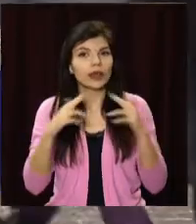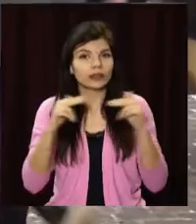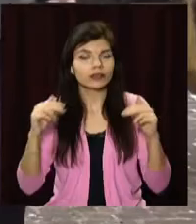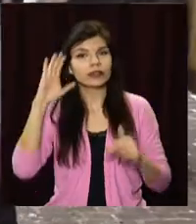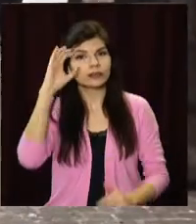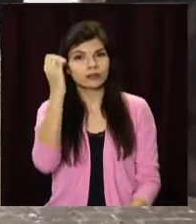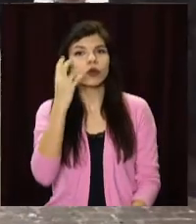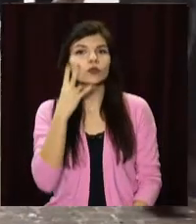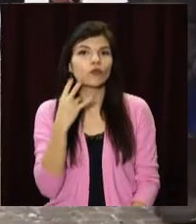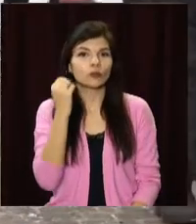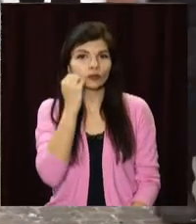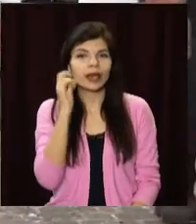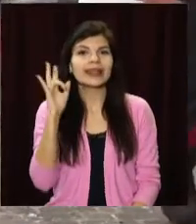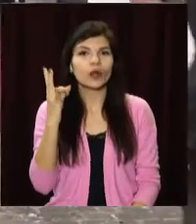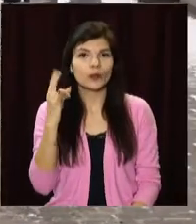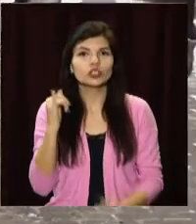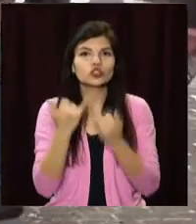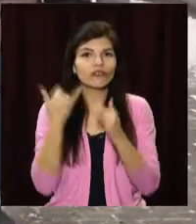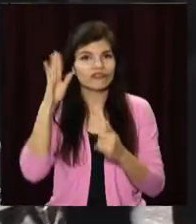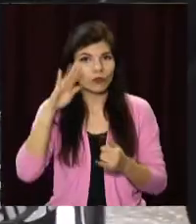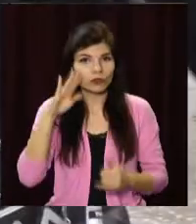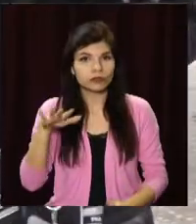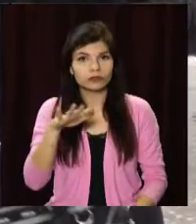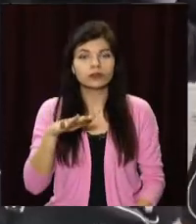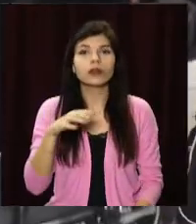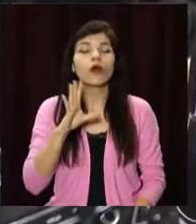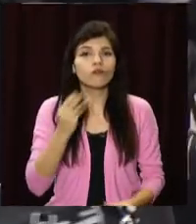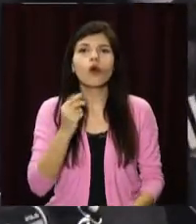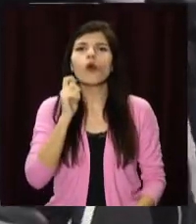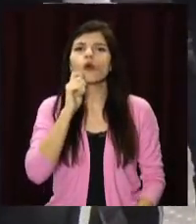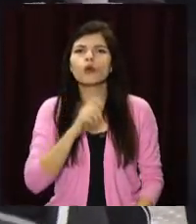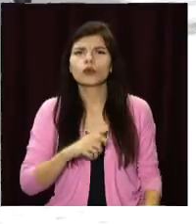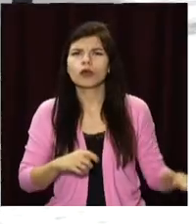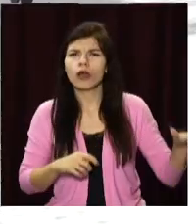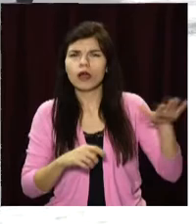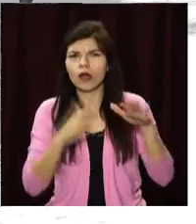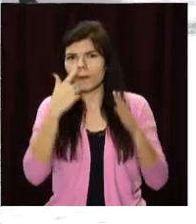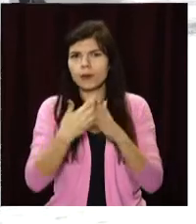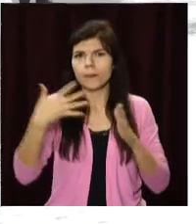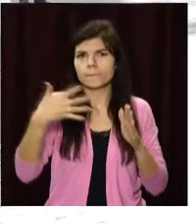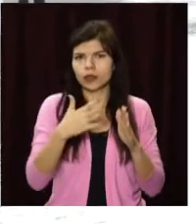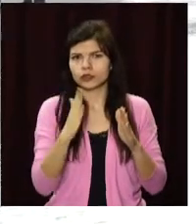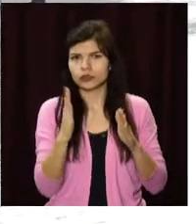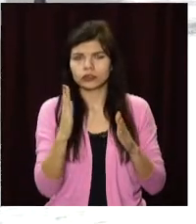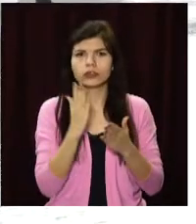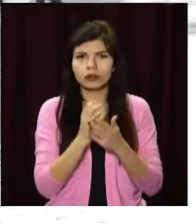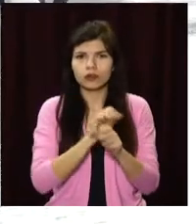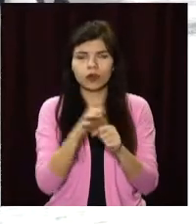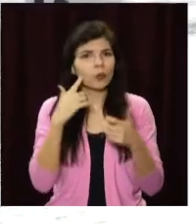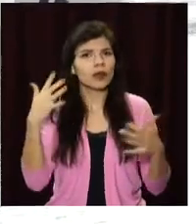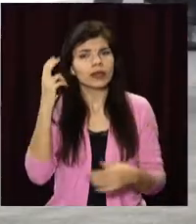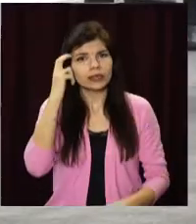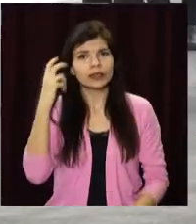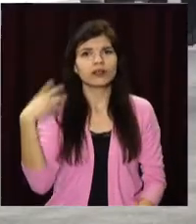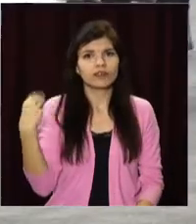Дніпрі, Кривому Розі, Новомосковську, Нікополі та Жовтих Водах. Загалом в Україні додалось понад 5 тисяч хворих на ковід. Найбільше у